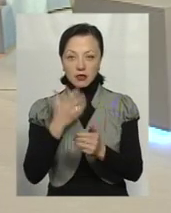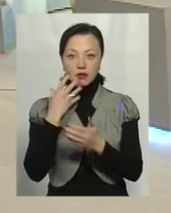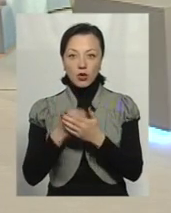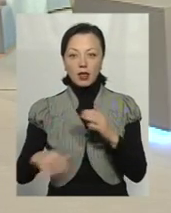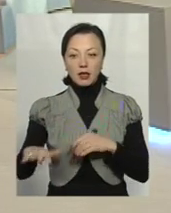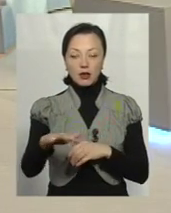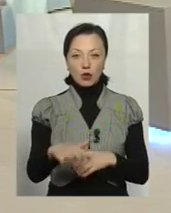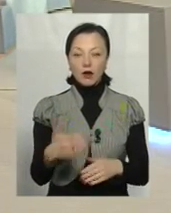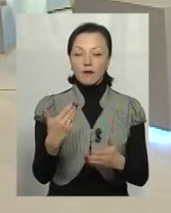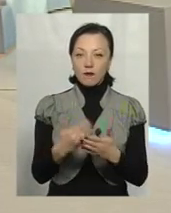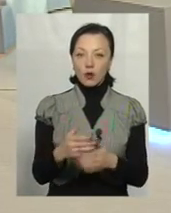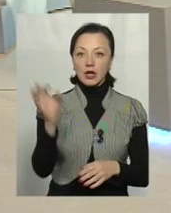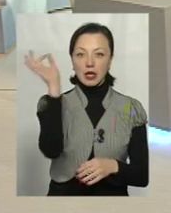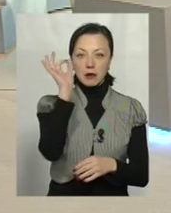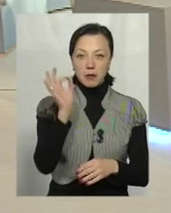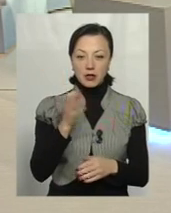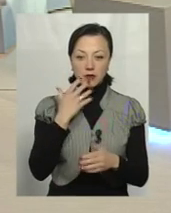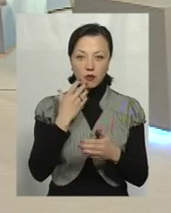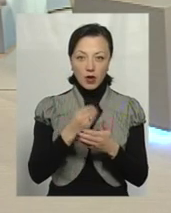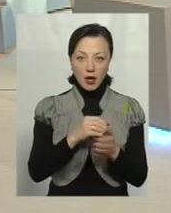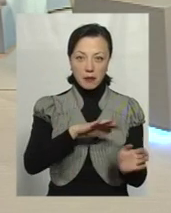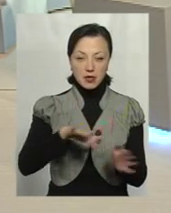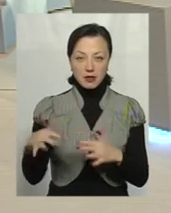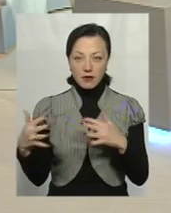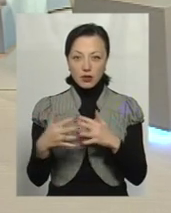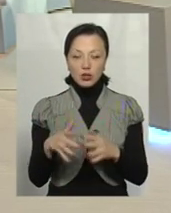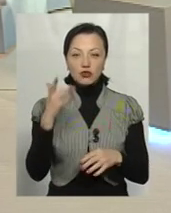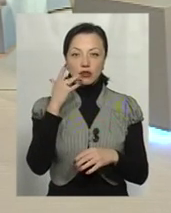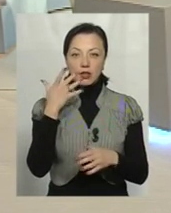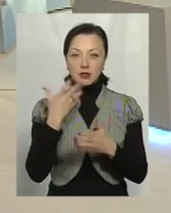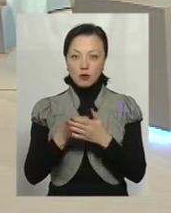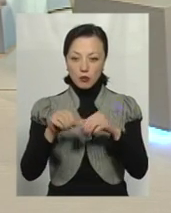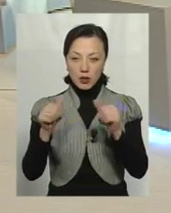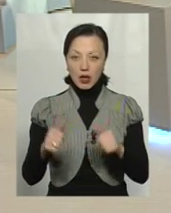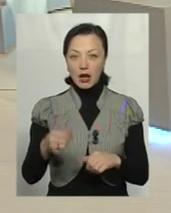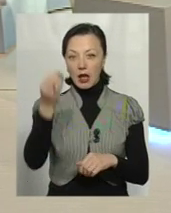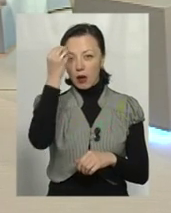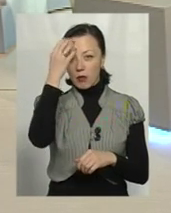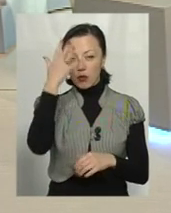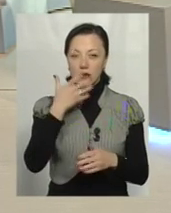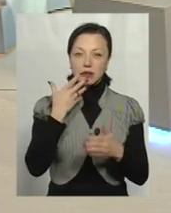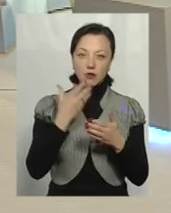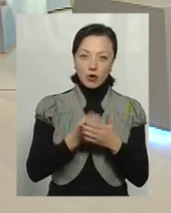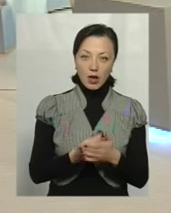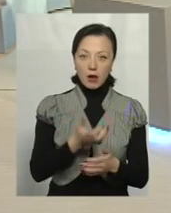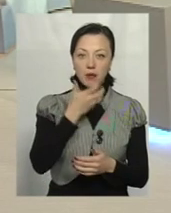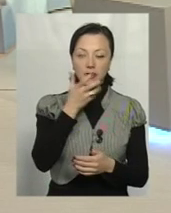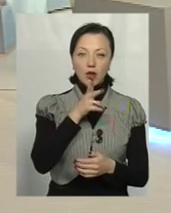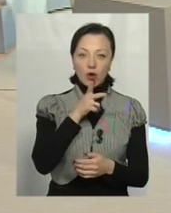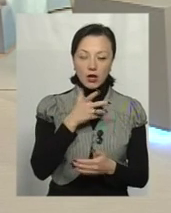Німеччина – своя модель післявоєнна, Штати мають свою модель, Японія – своя модель, Південна Корея – своя,